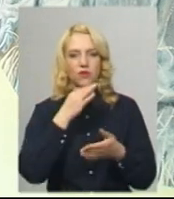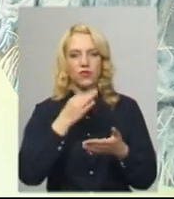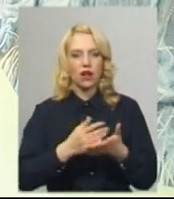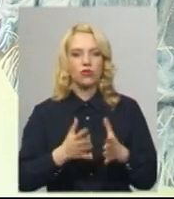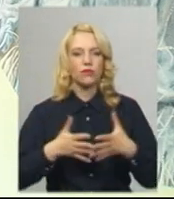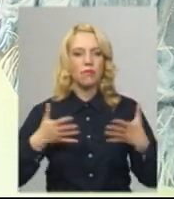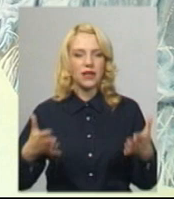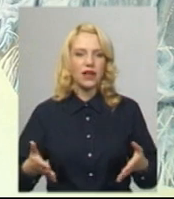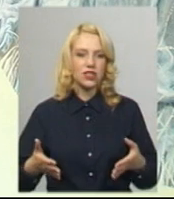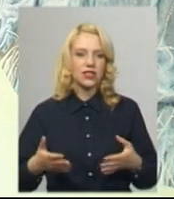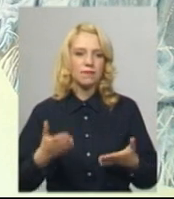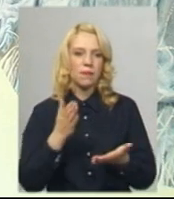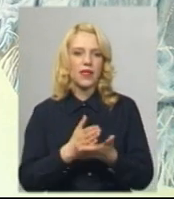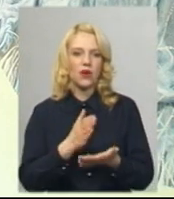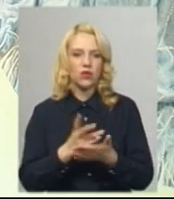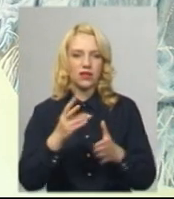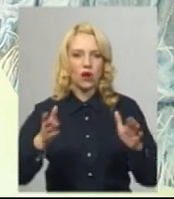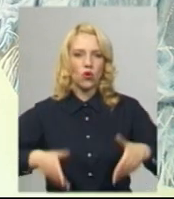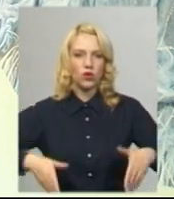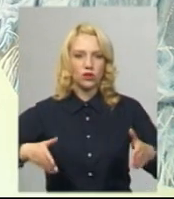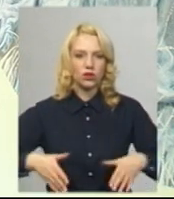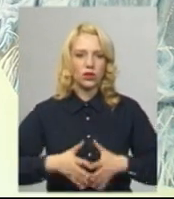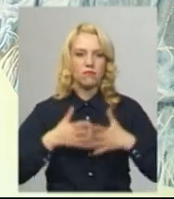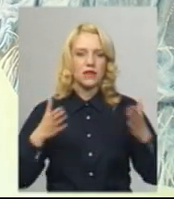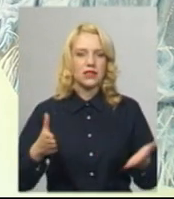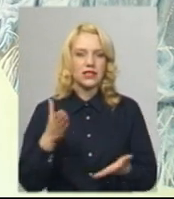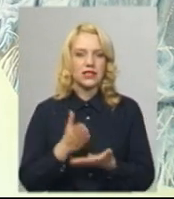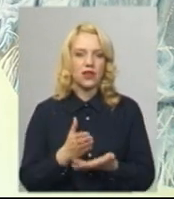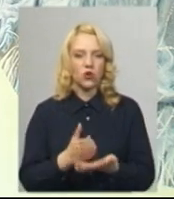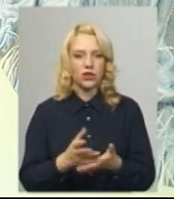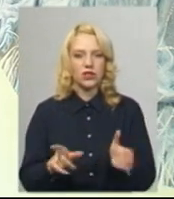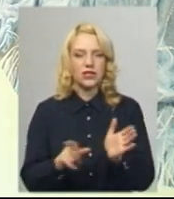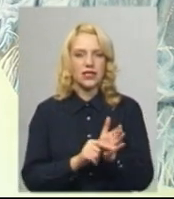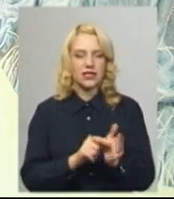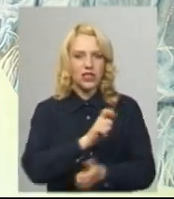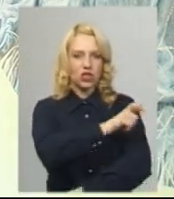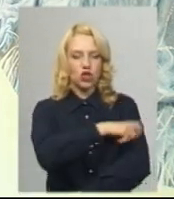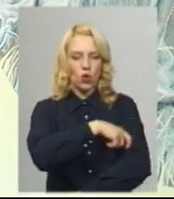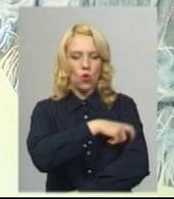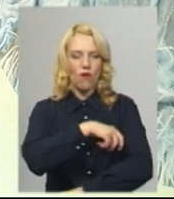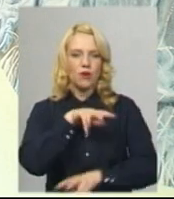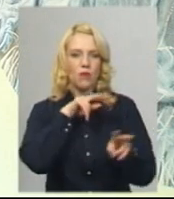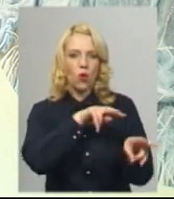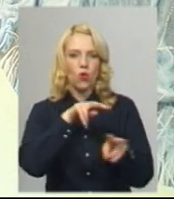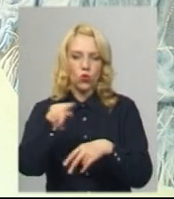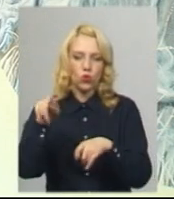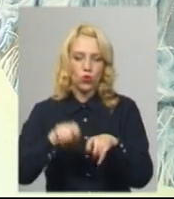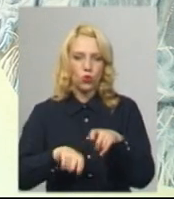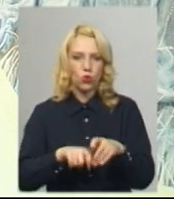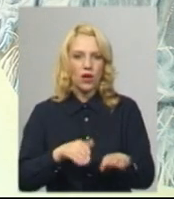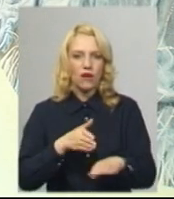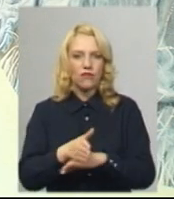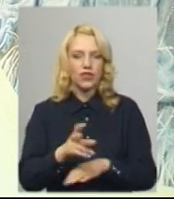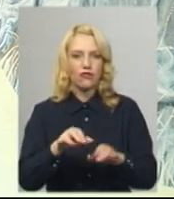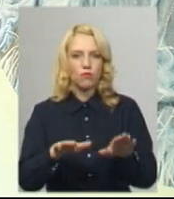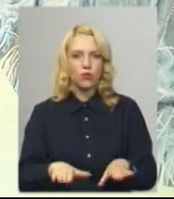більше знаходиться на коридорі, більше знаходиться з черговими, контролює вхід до пункту